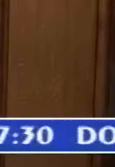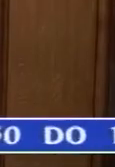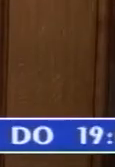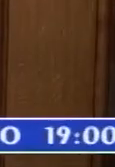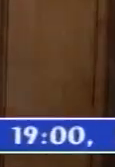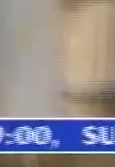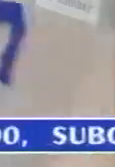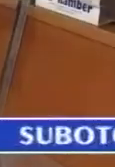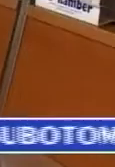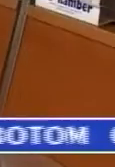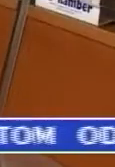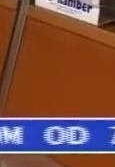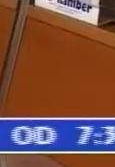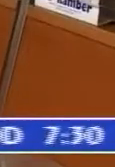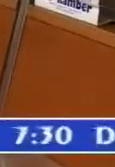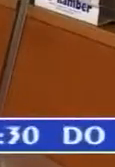računima